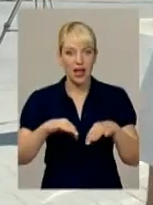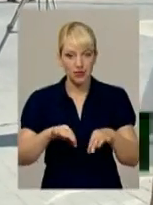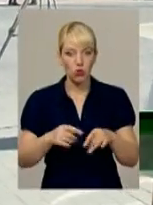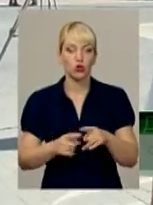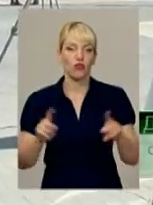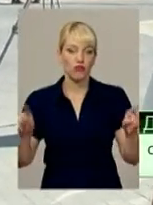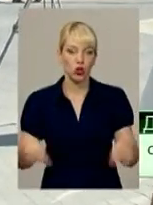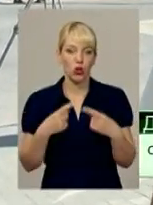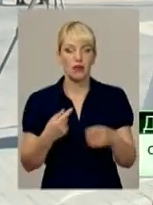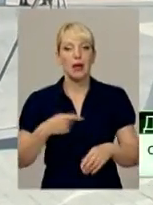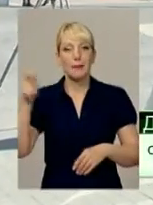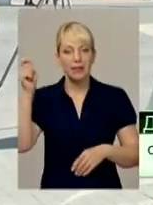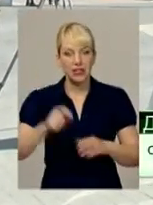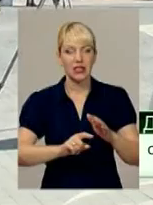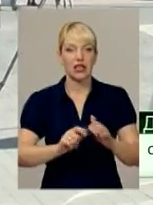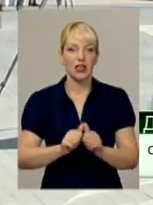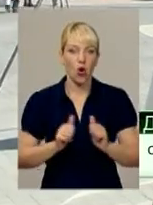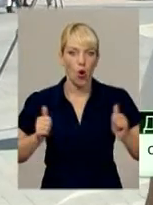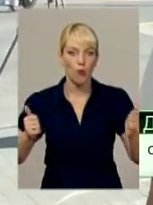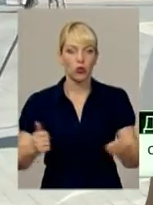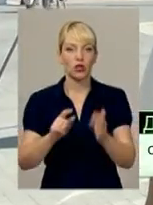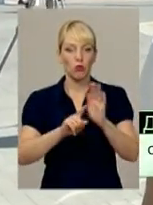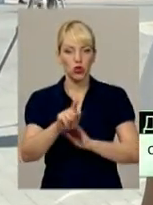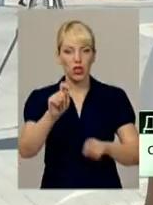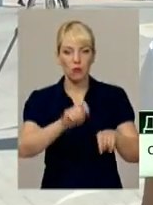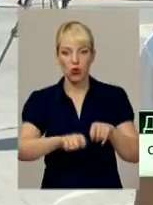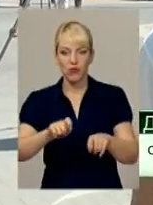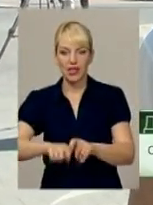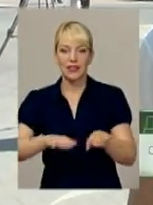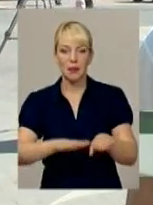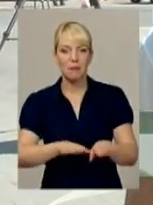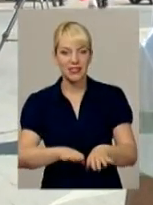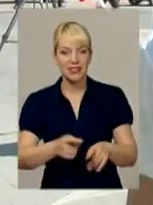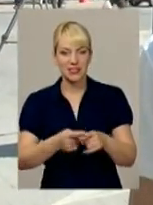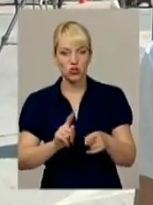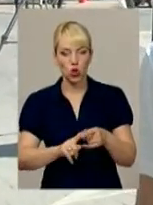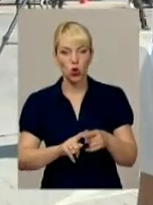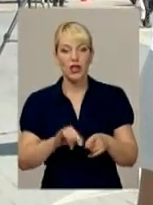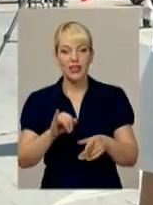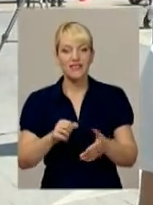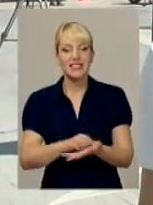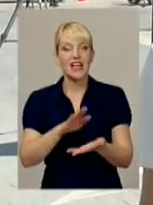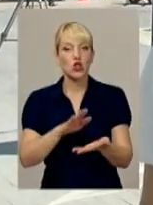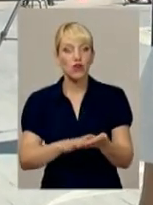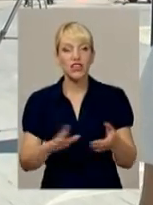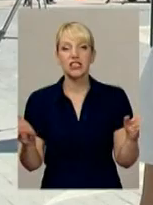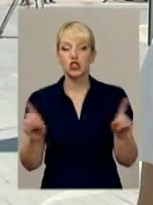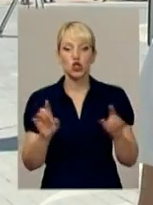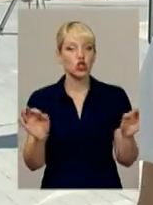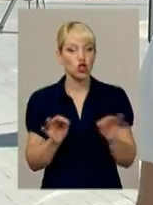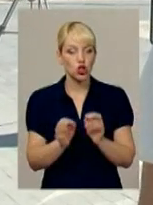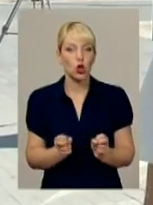обгородили, почали перевіряти місце цього. І встановили, що нічого